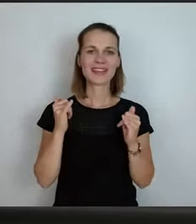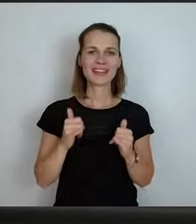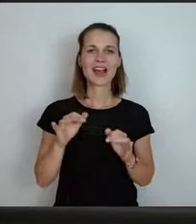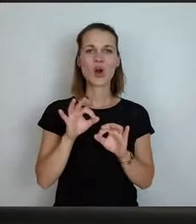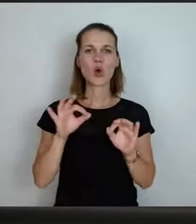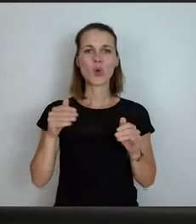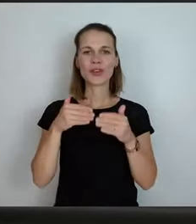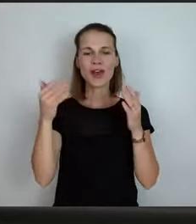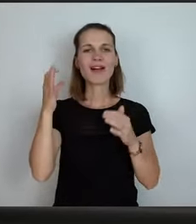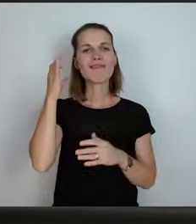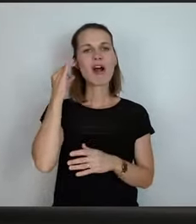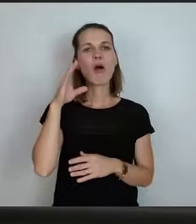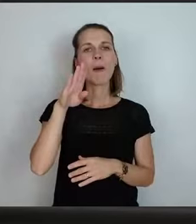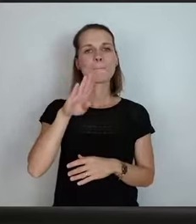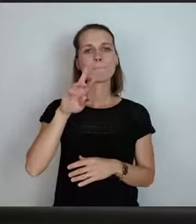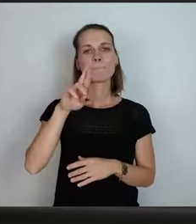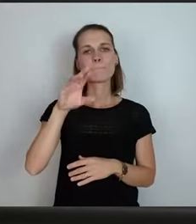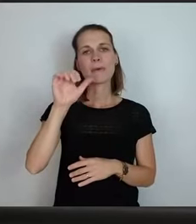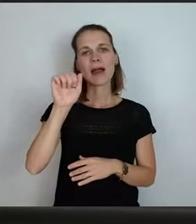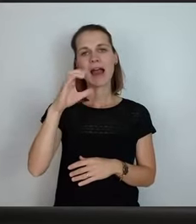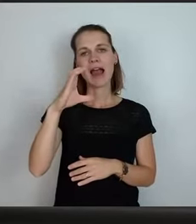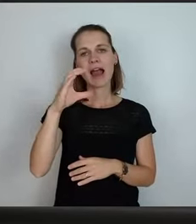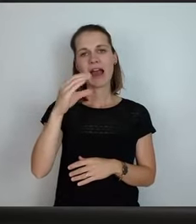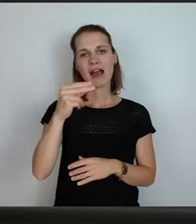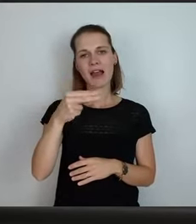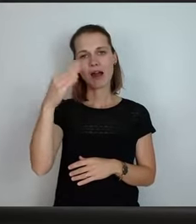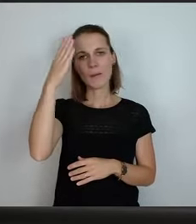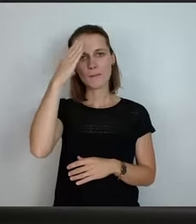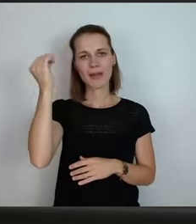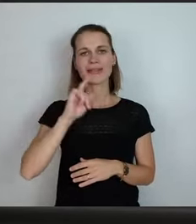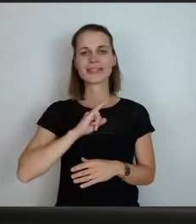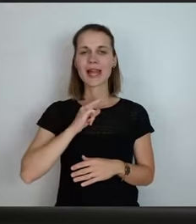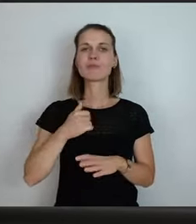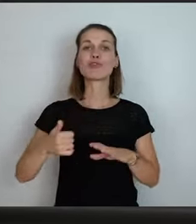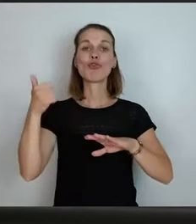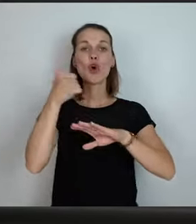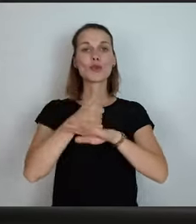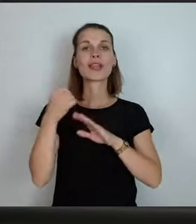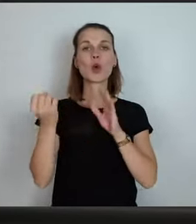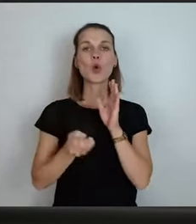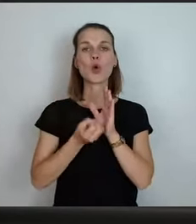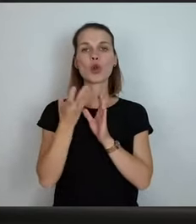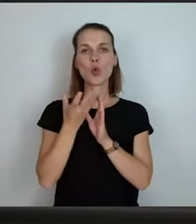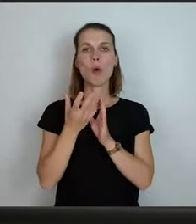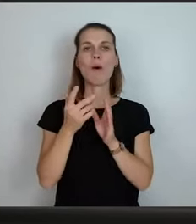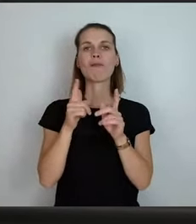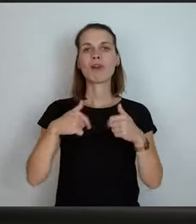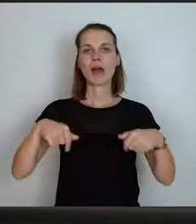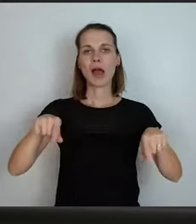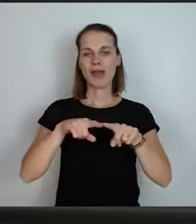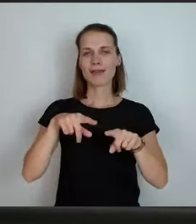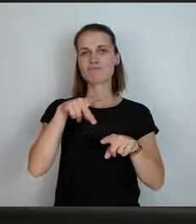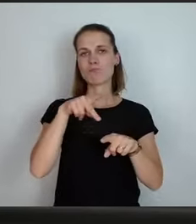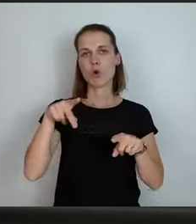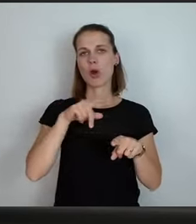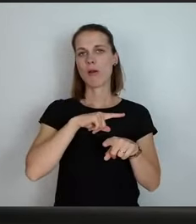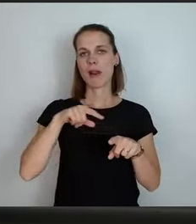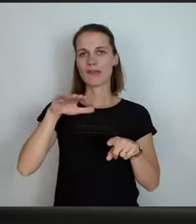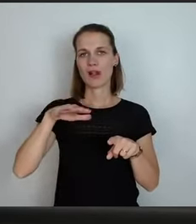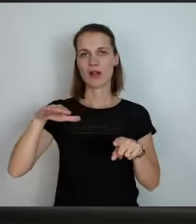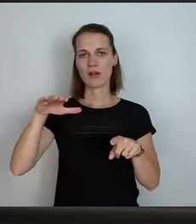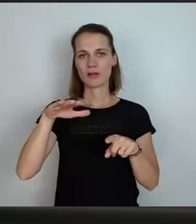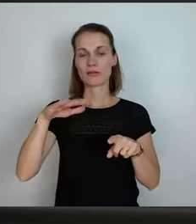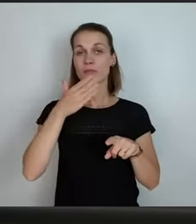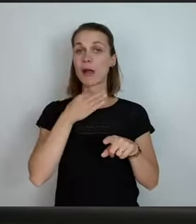Frau Brachmann. Ich bin Vorsitzende des Kulturvereins Pockau-Lengefeld und meine Frage gezielt darauf ab,